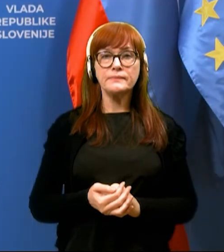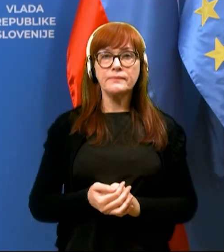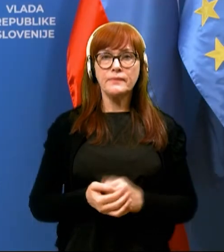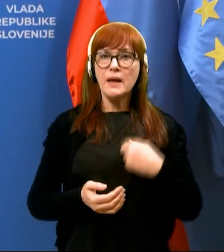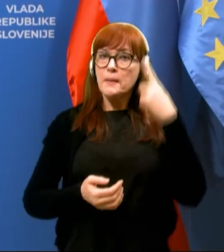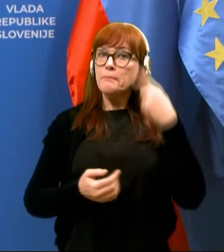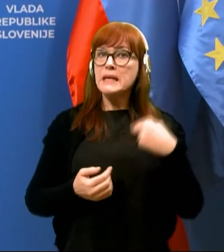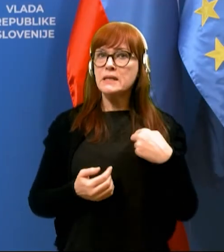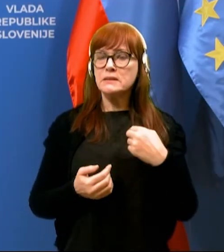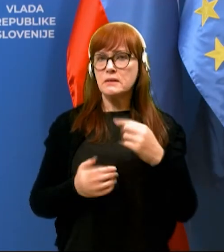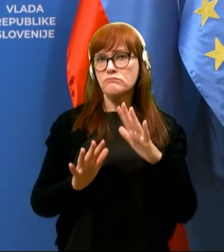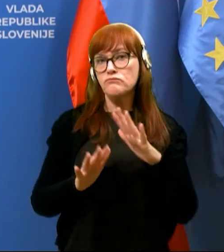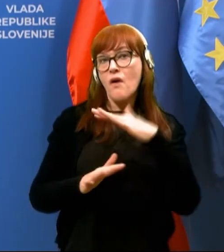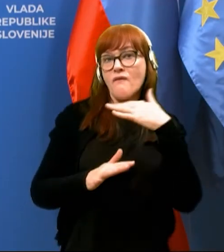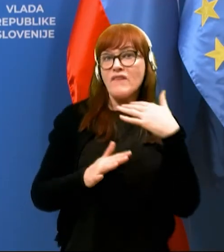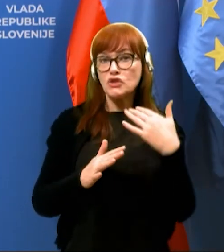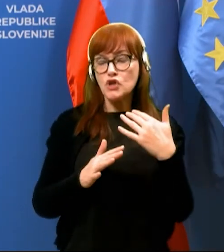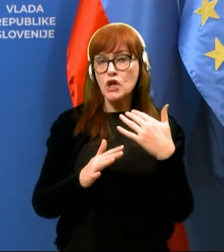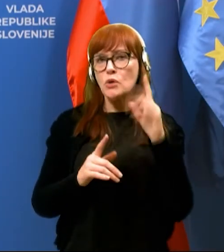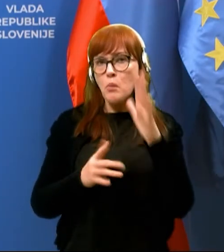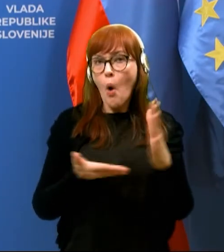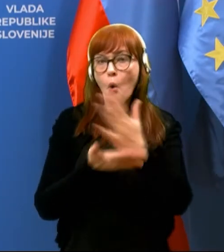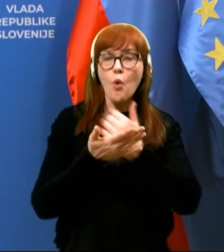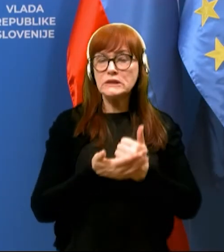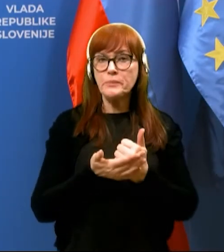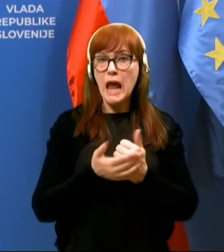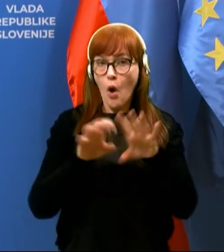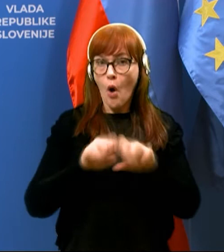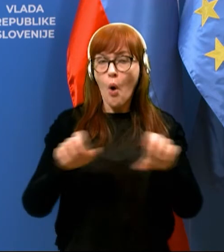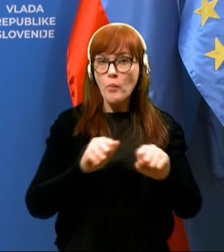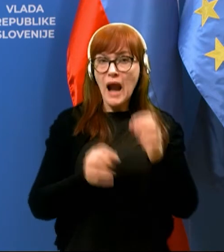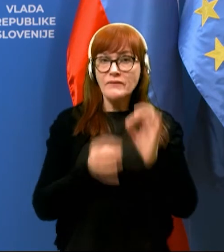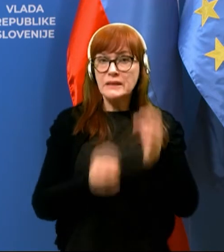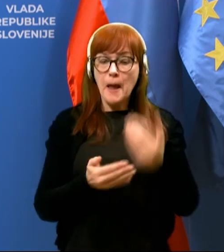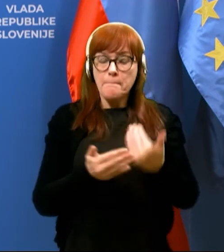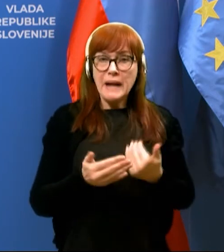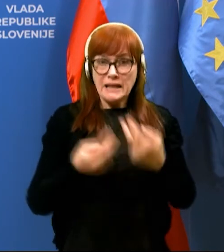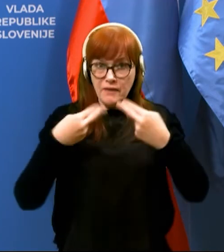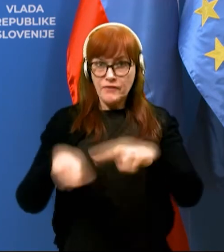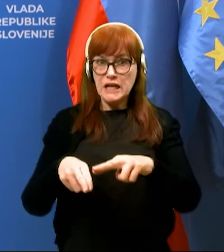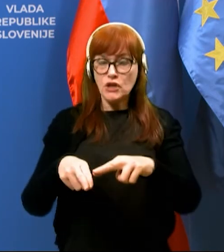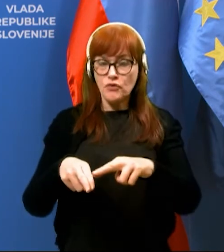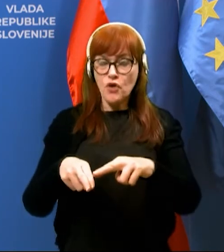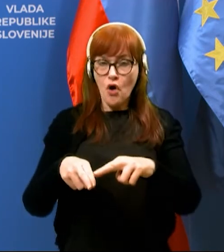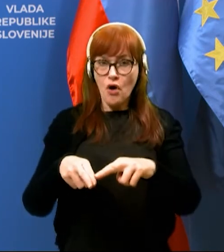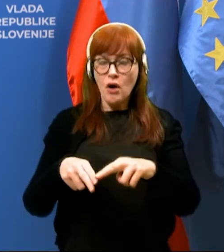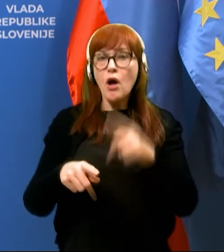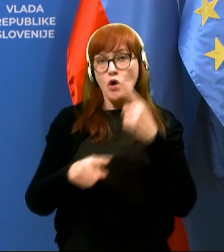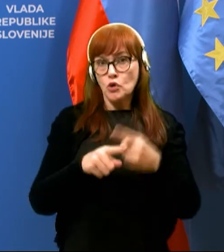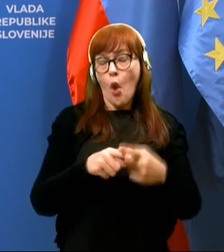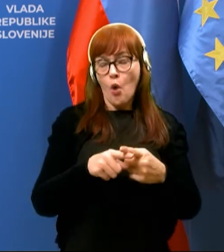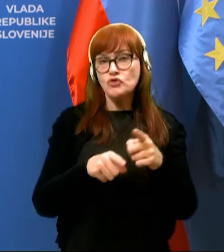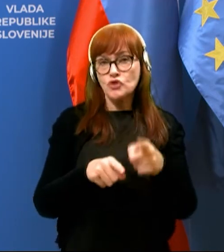jaz mislim, da bo večini uspelo upravit testiranje pred vrnitvijo, kar je tudi določa